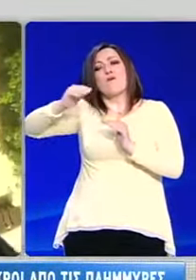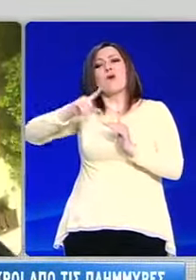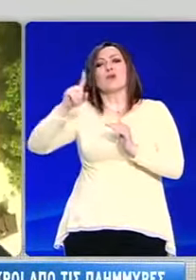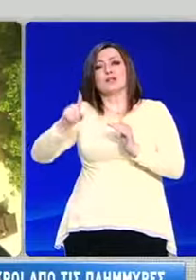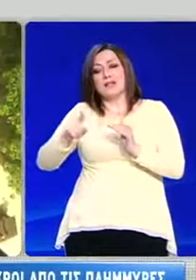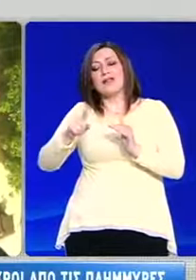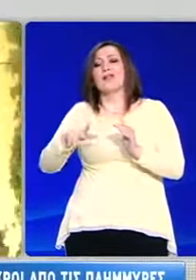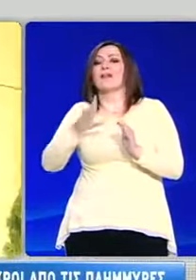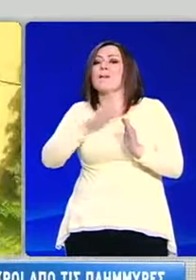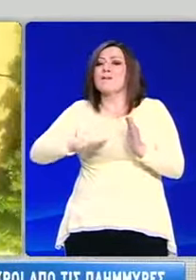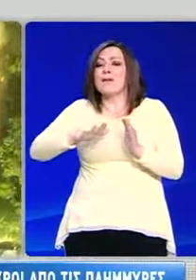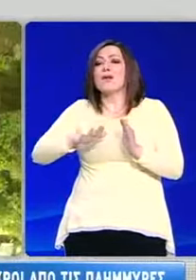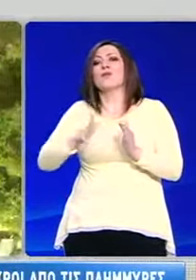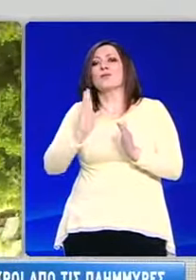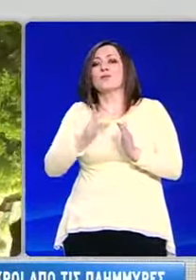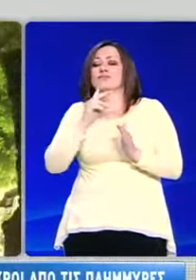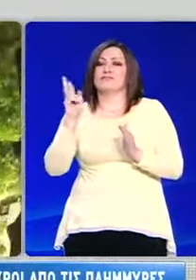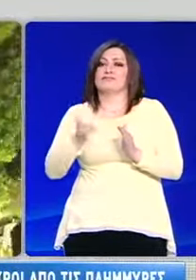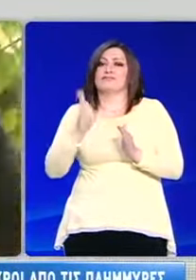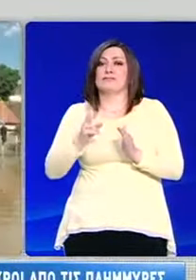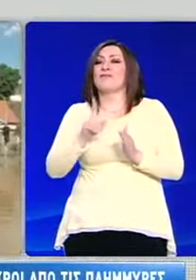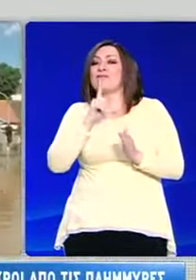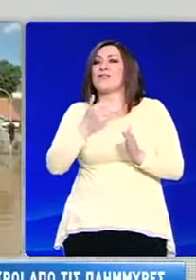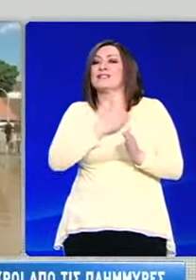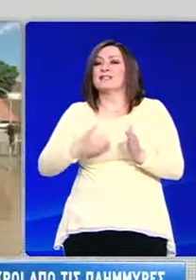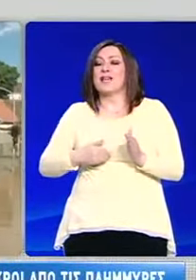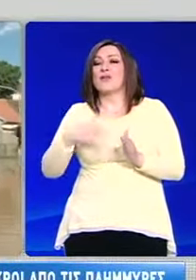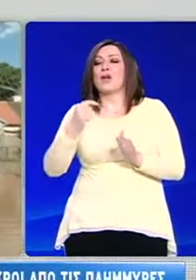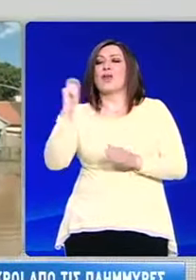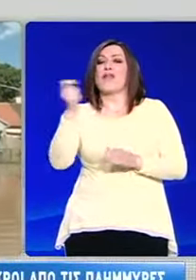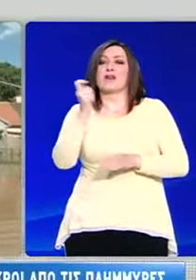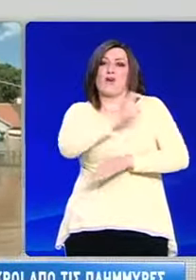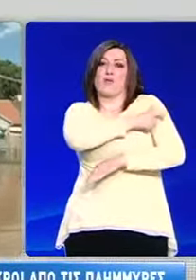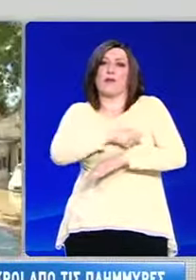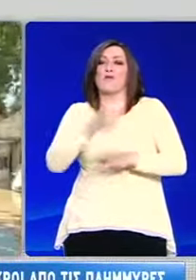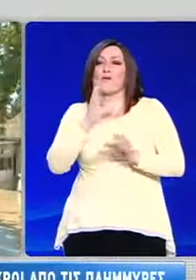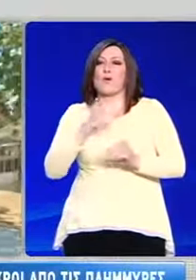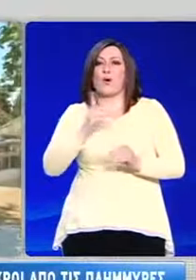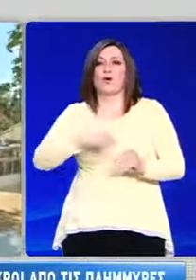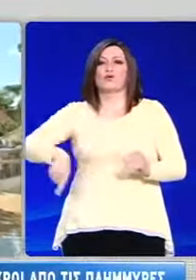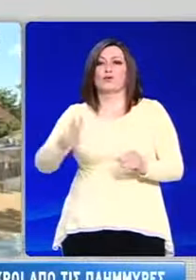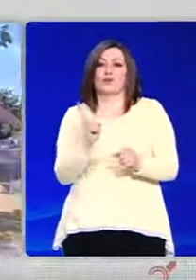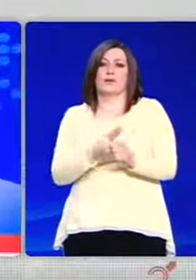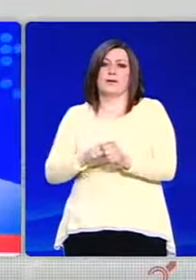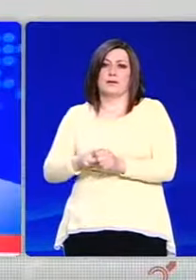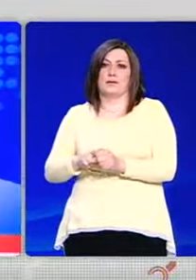Βοσνίας Ερζεγοβίνης, στην οποία, όπως και στη Σερβία, κηρύχθηκε εθνικό πένθος για τα θύματα της θεομηνίας.